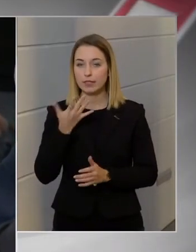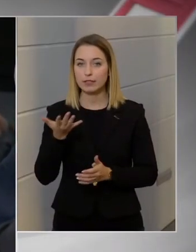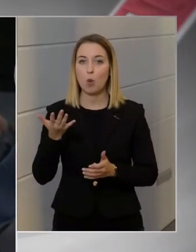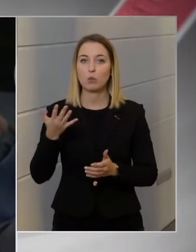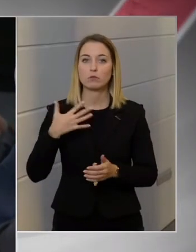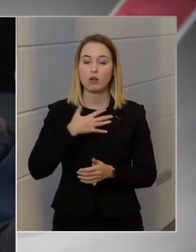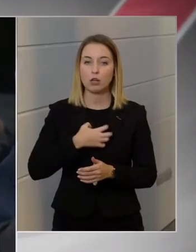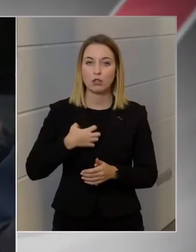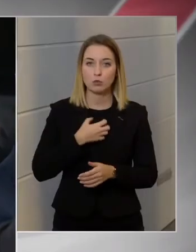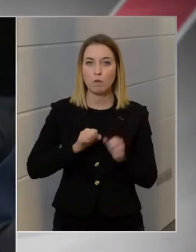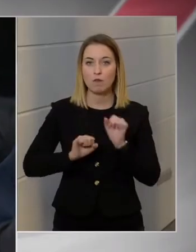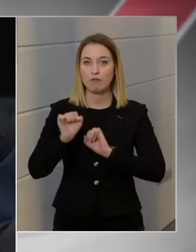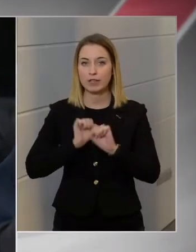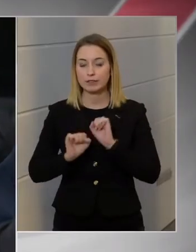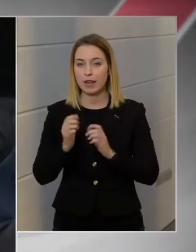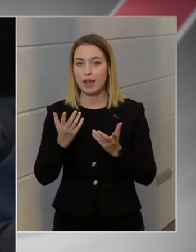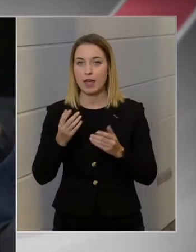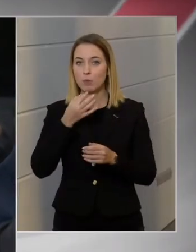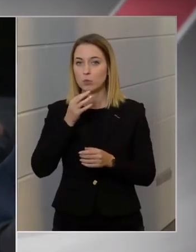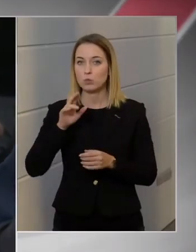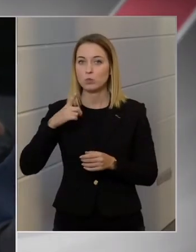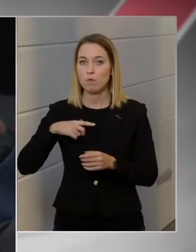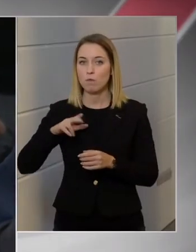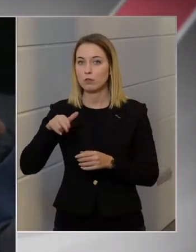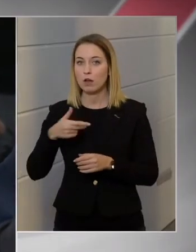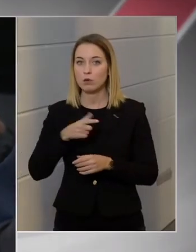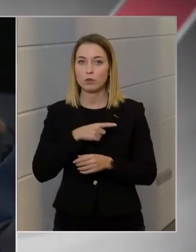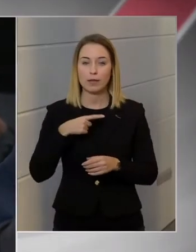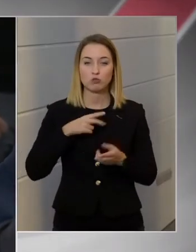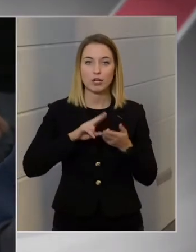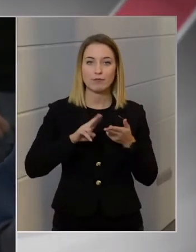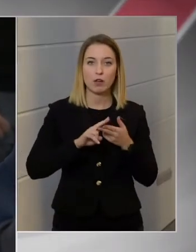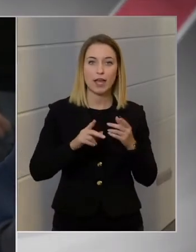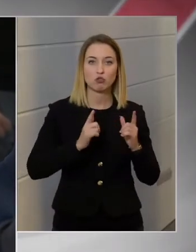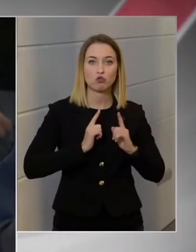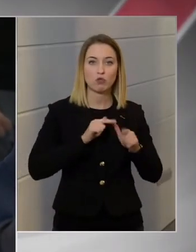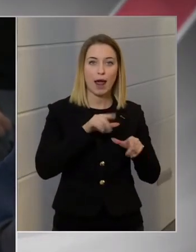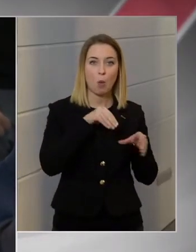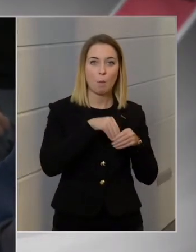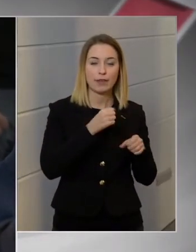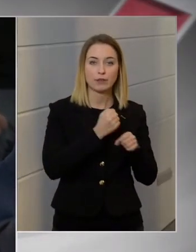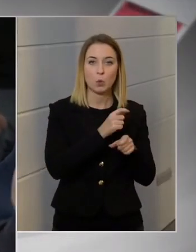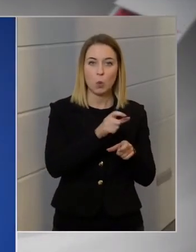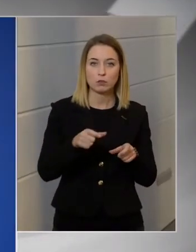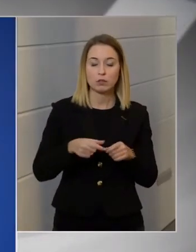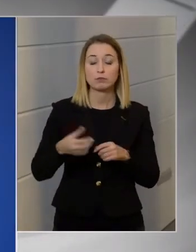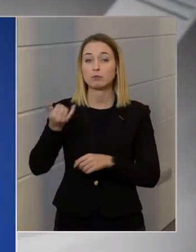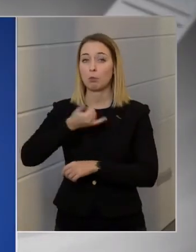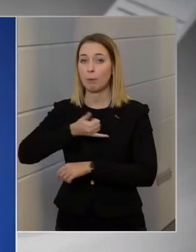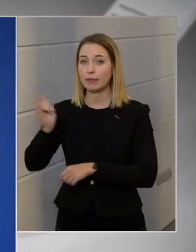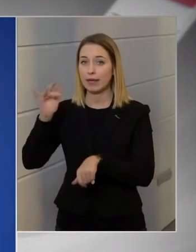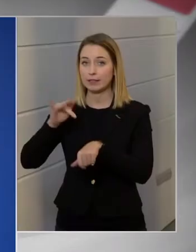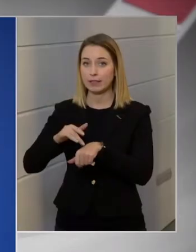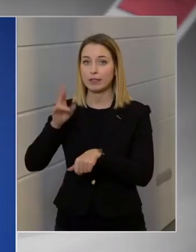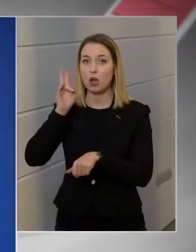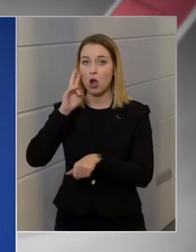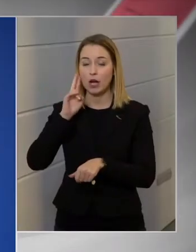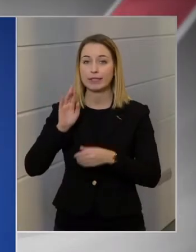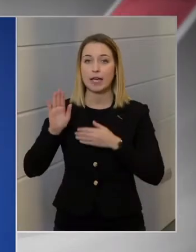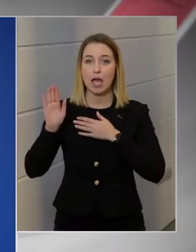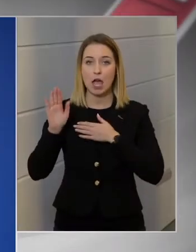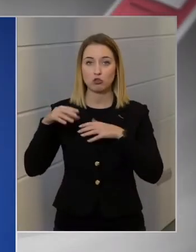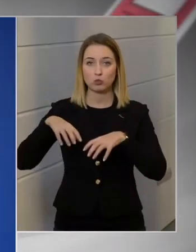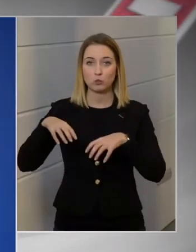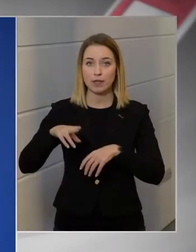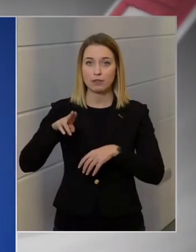katasztrofa védelem szólt arról is, hogy esetleg nem csak hivatásos állományú dolgozókat. Mindenkit érint, aki esküdt tesz arra,